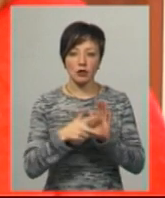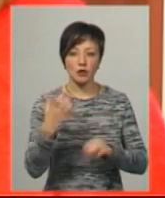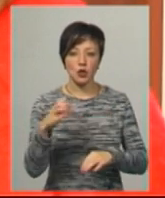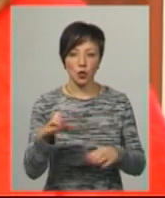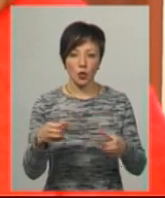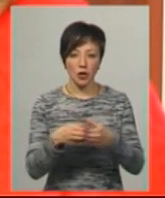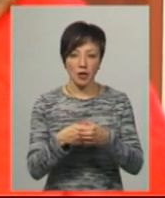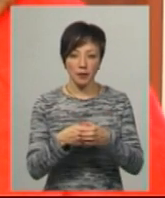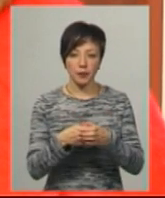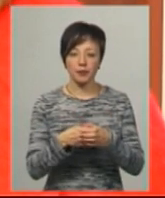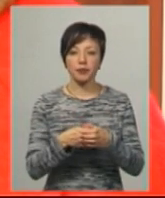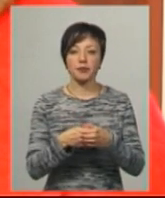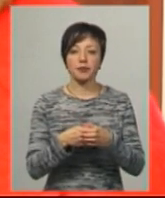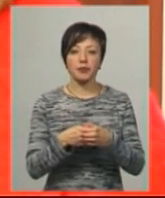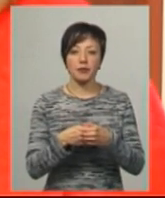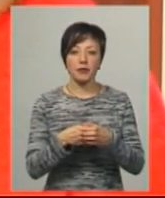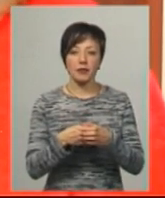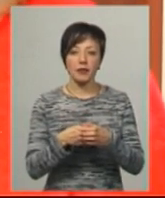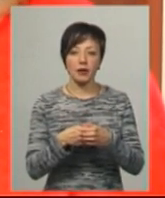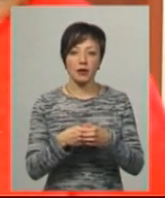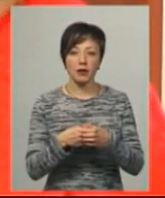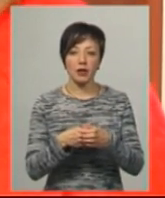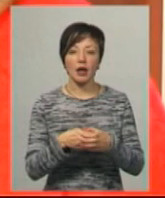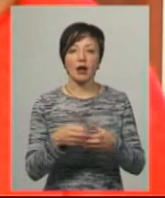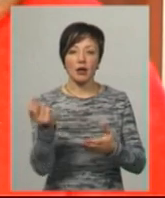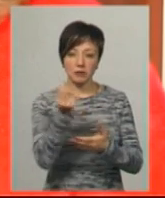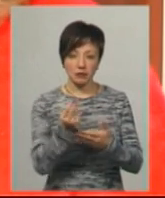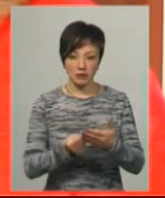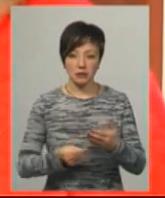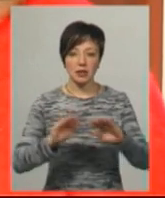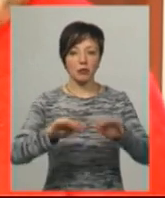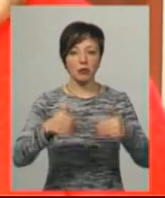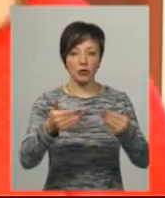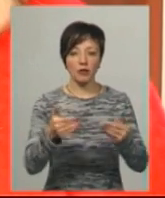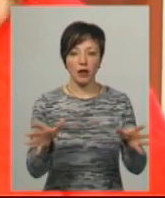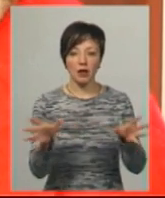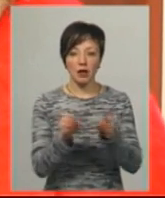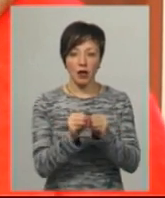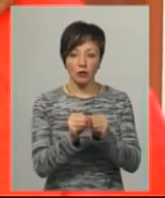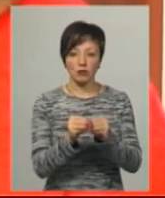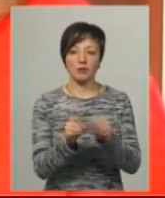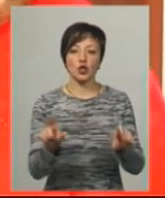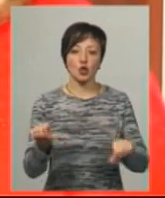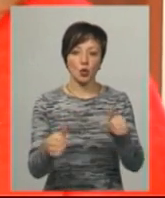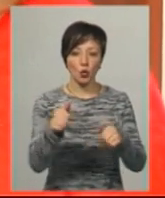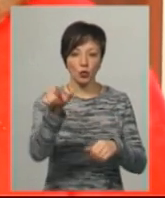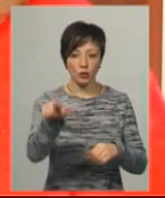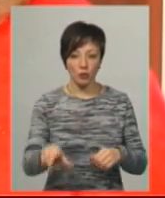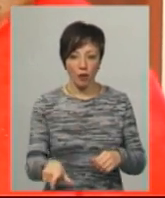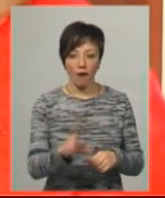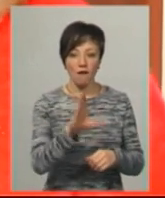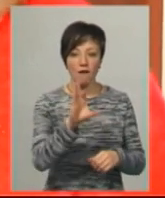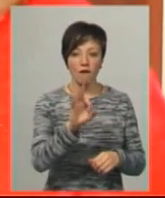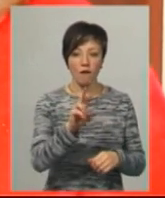імені Остима Голоднюка, де вони запропонували разом з скульптором Вольським,